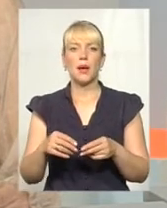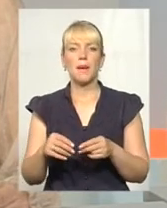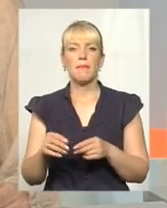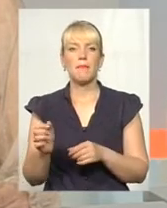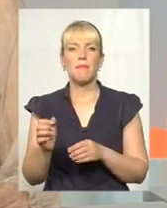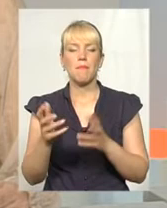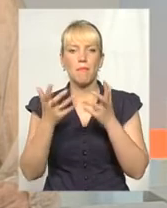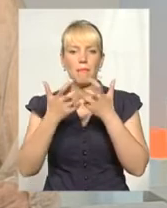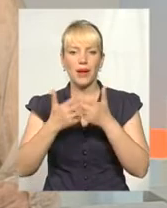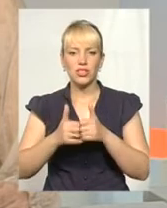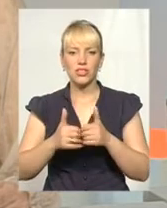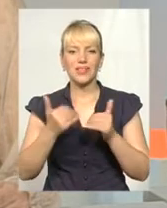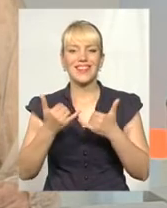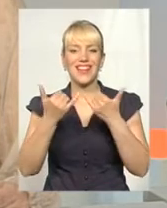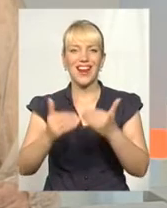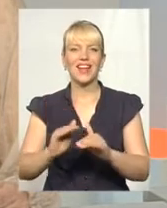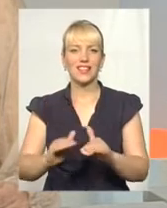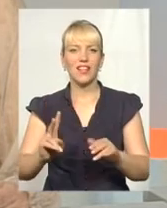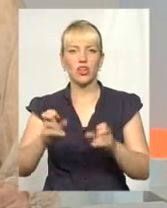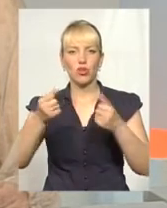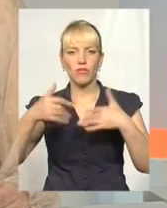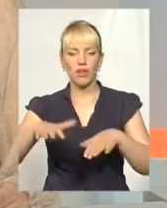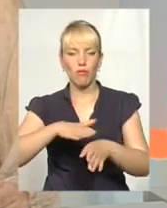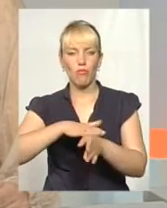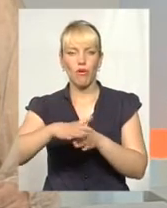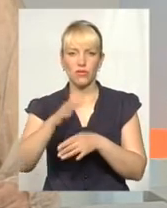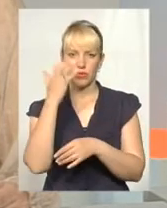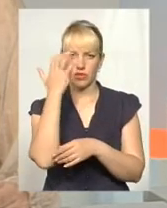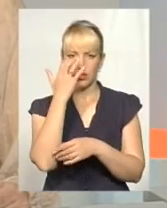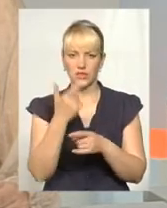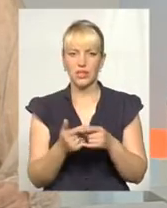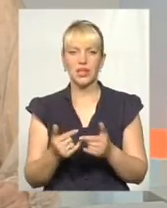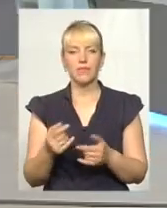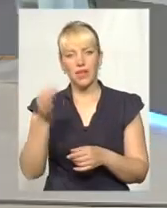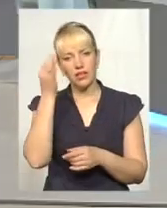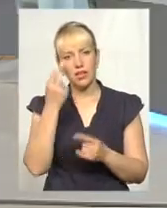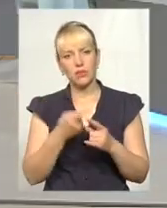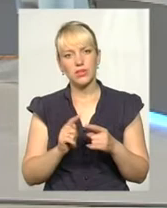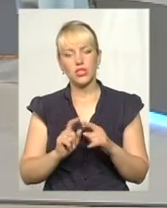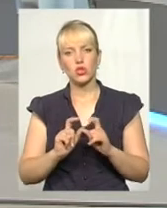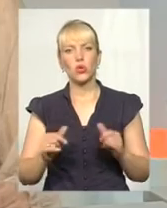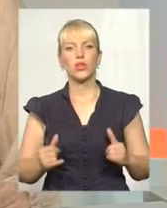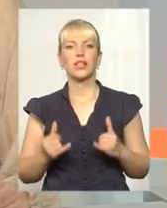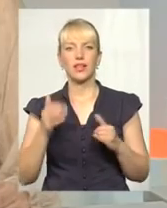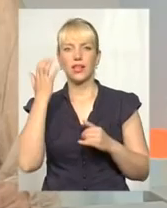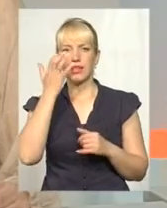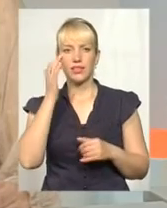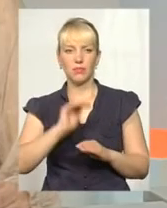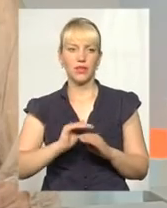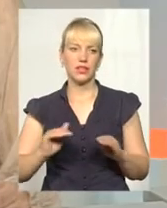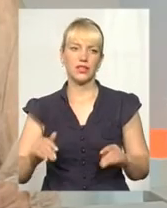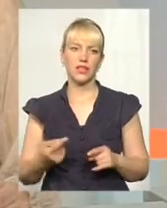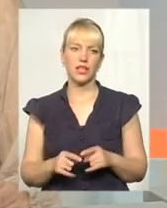які повністю втратили зір. Це, нагадаю, це школа, яка працює з дітками і з вадами зору. І ця школа так само відбуває